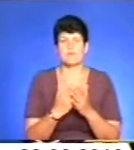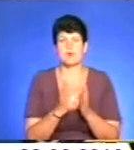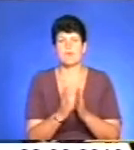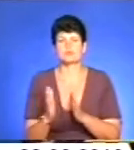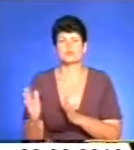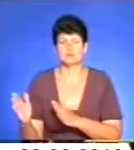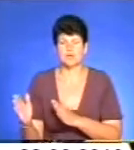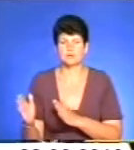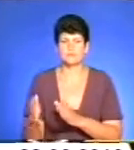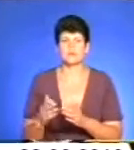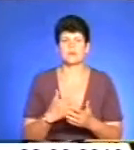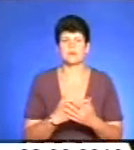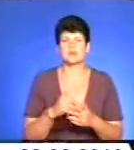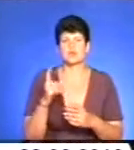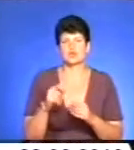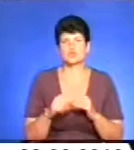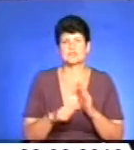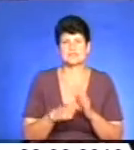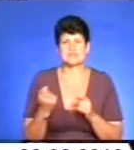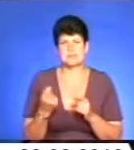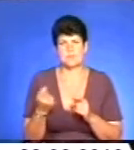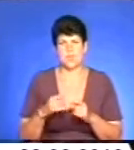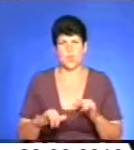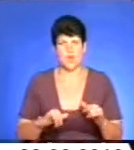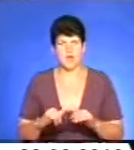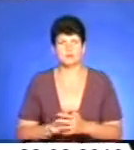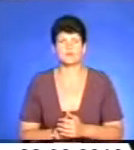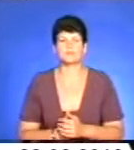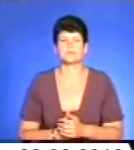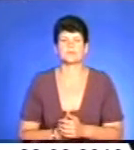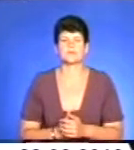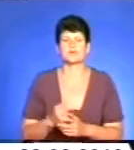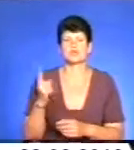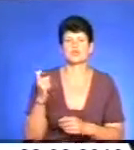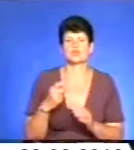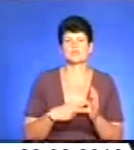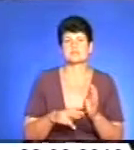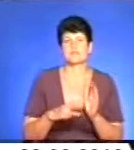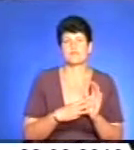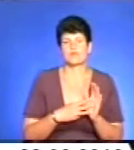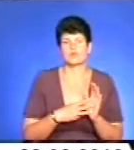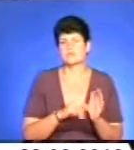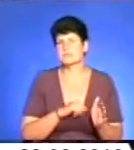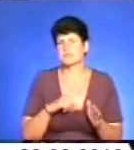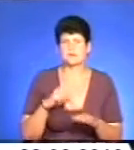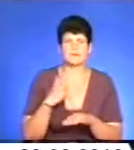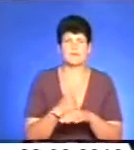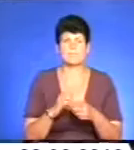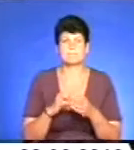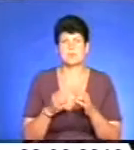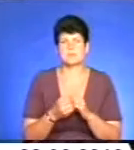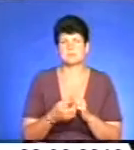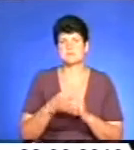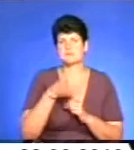тобто 116 – це дрібне хуліганство, 178 – саме більше, саме основна проблемна – це